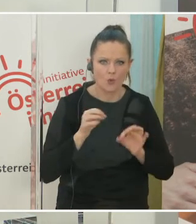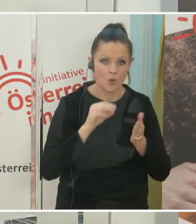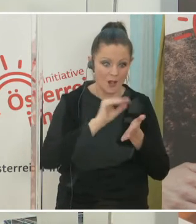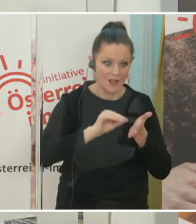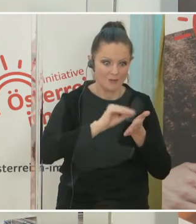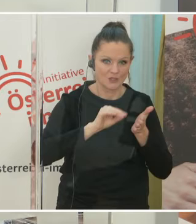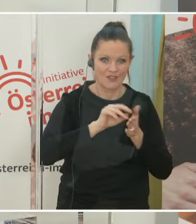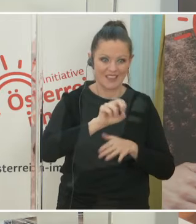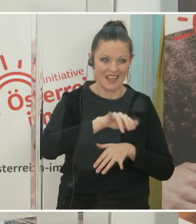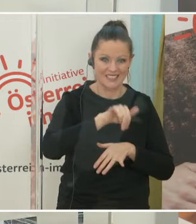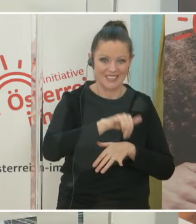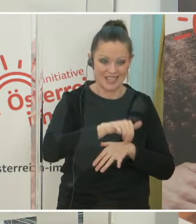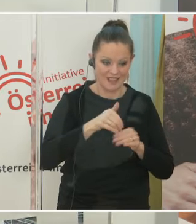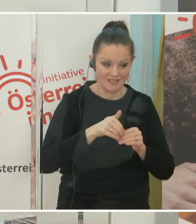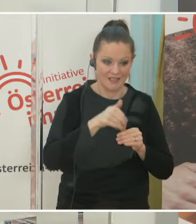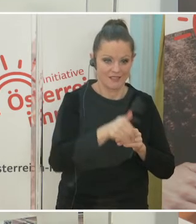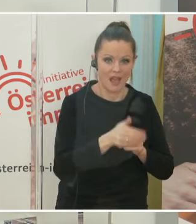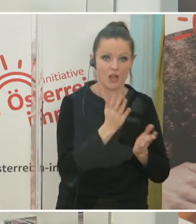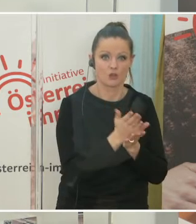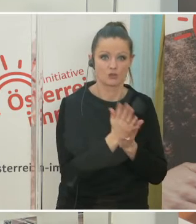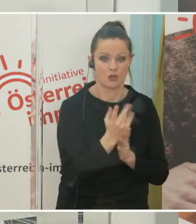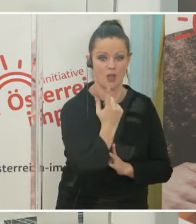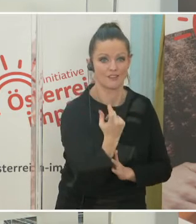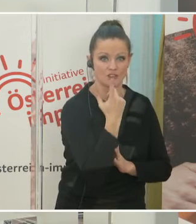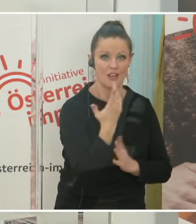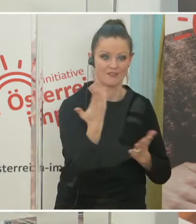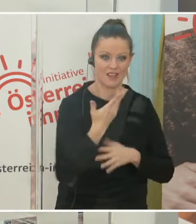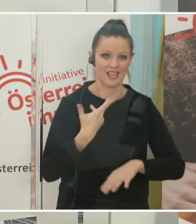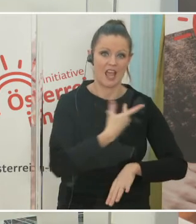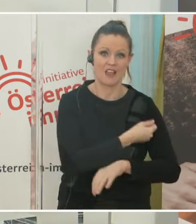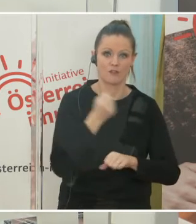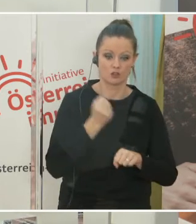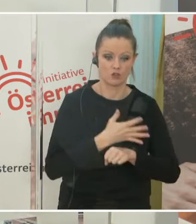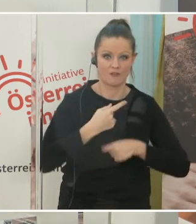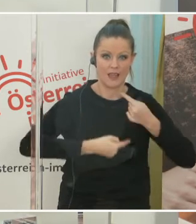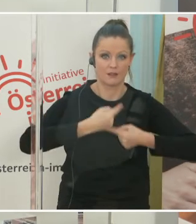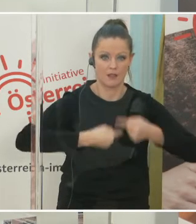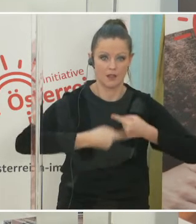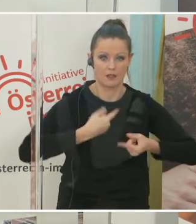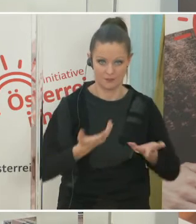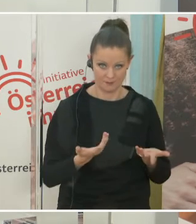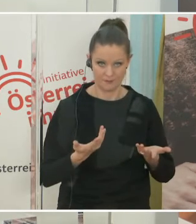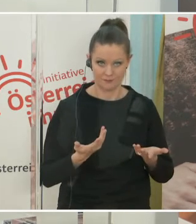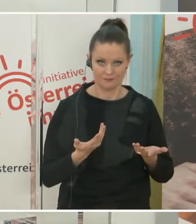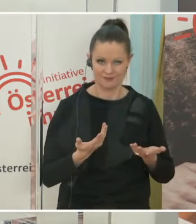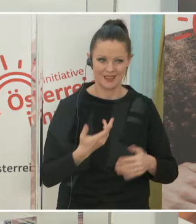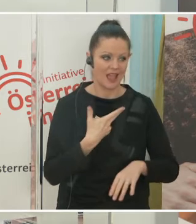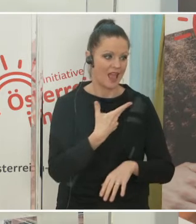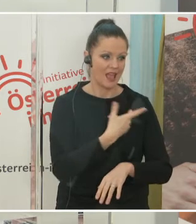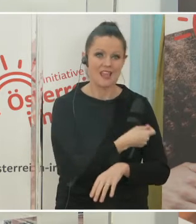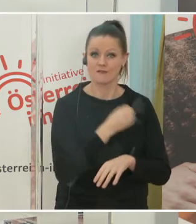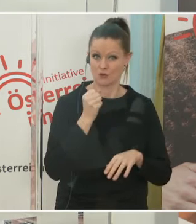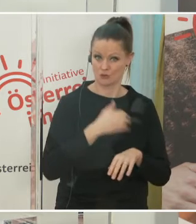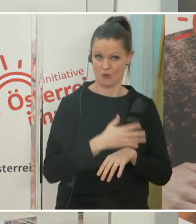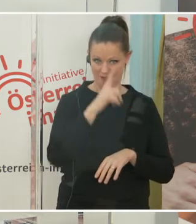wenige Tage nach dem 13. Jänner bereits zu beginnen, Impfstoffe zu entwickeln. Diese Impfstoffe, wie Sie wissen, stehen